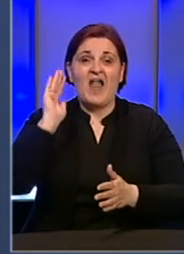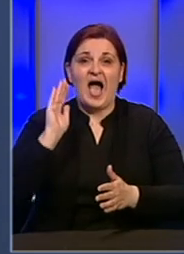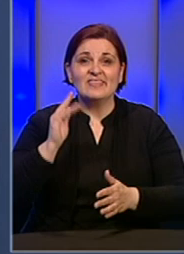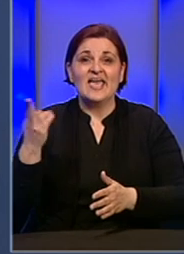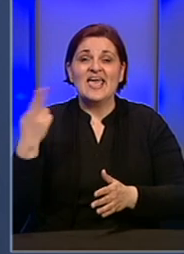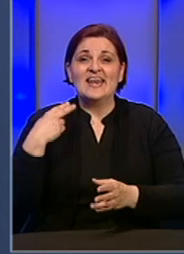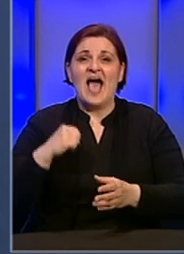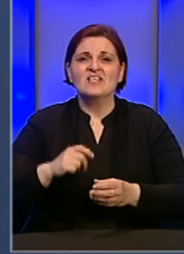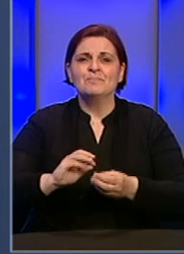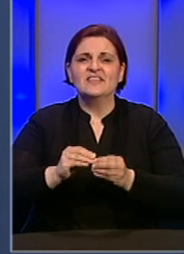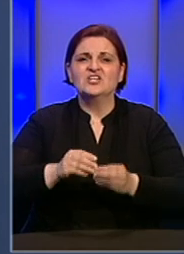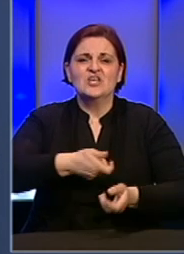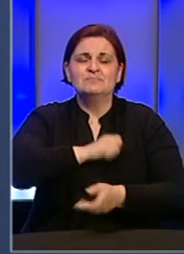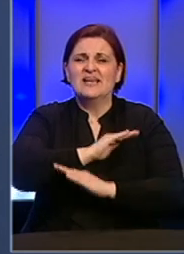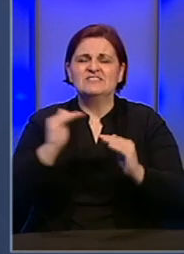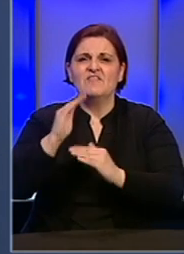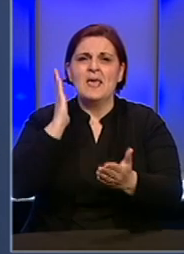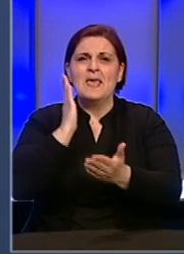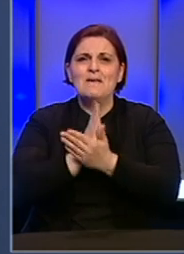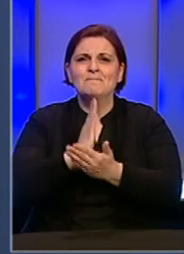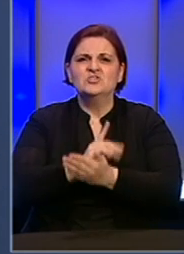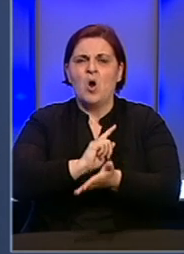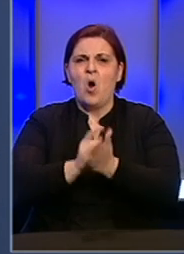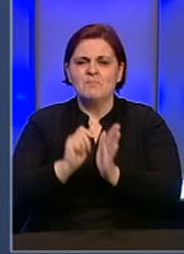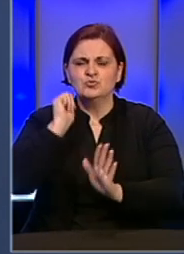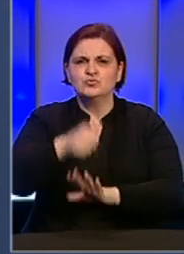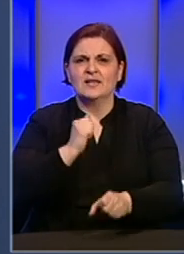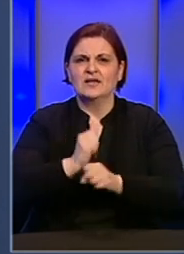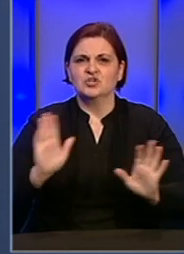nadležni tržišt na inspekcije nam svim nevojima bit će operativne sutrada.